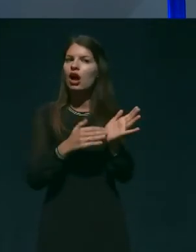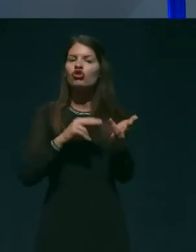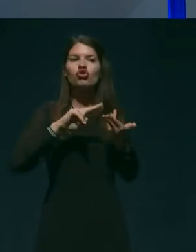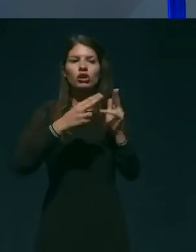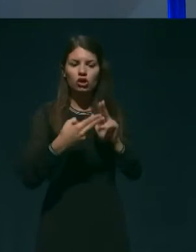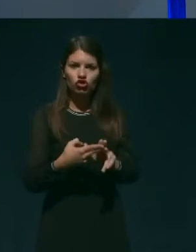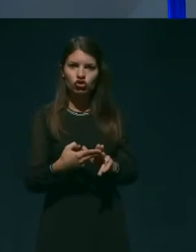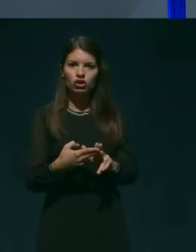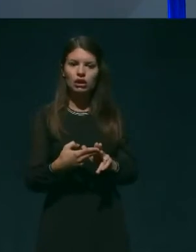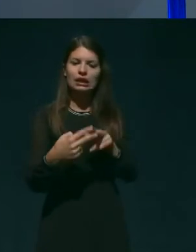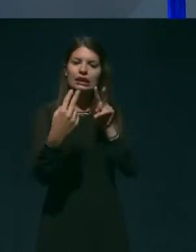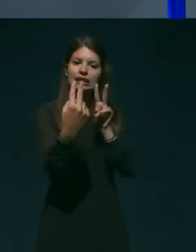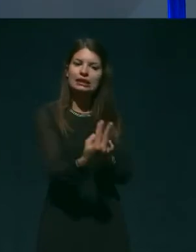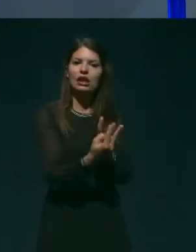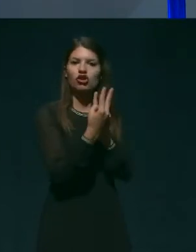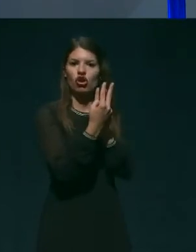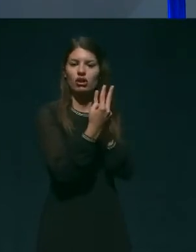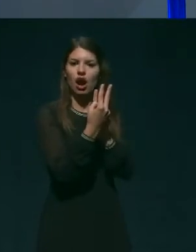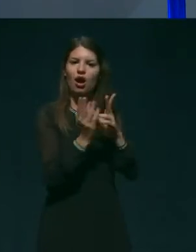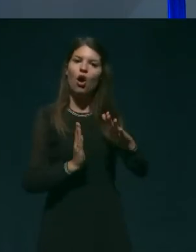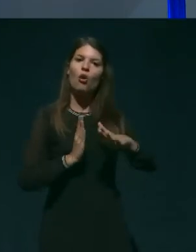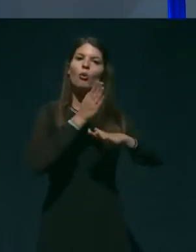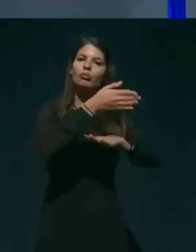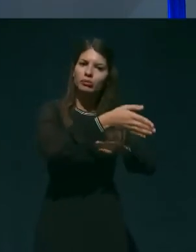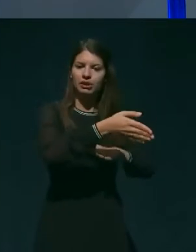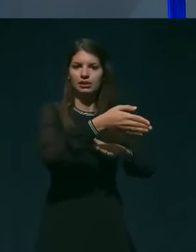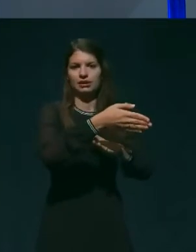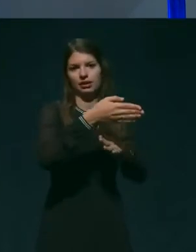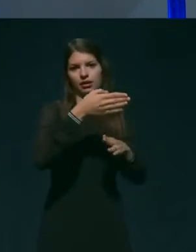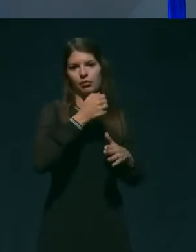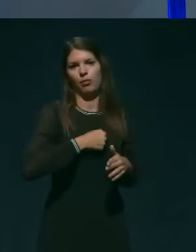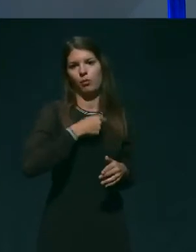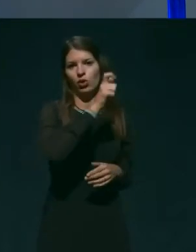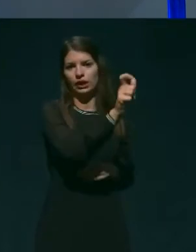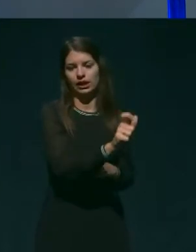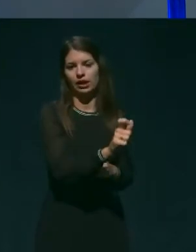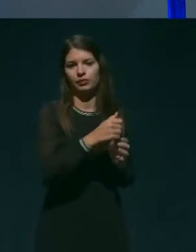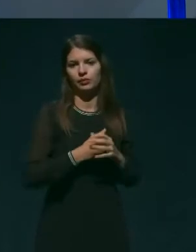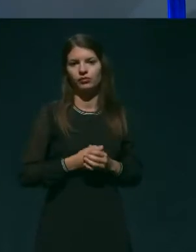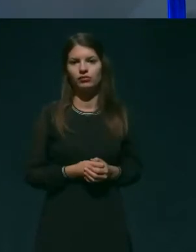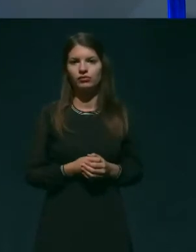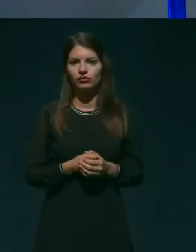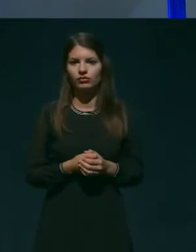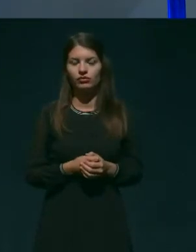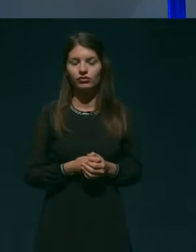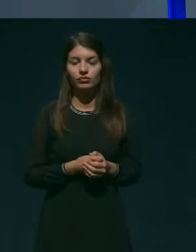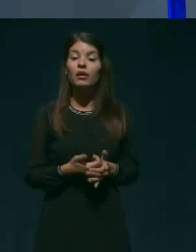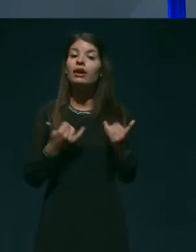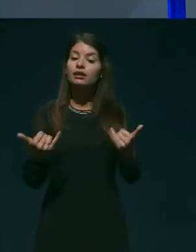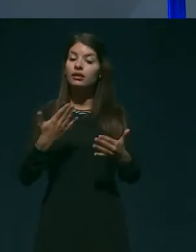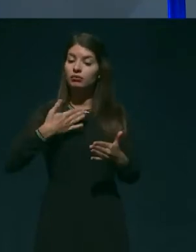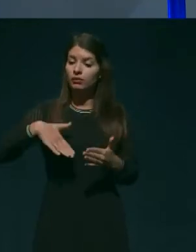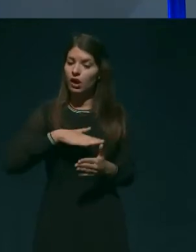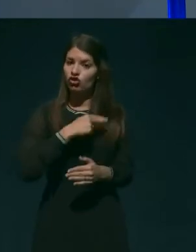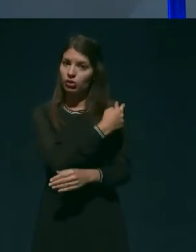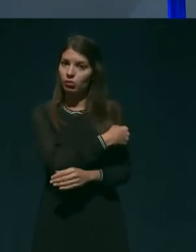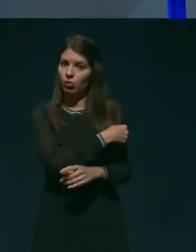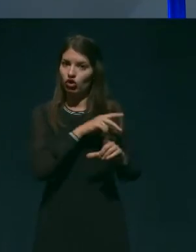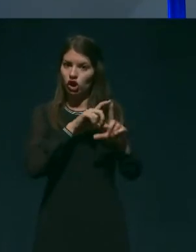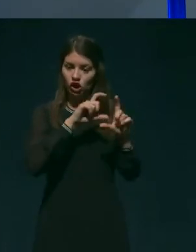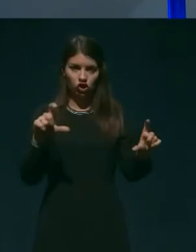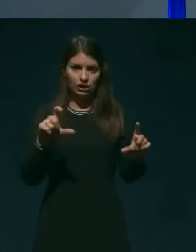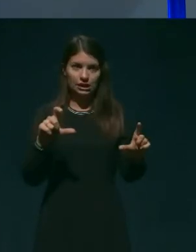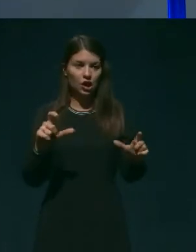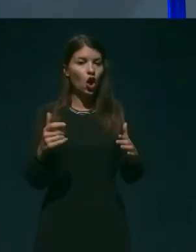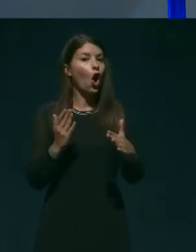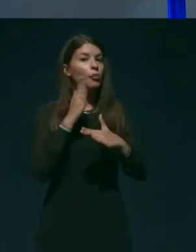svojcev in pacijentov oziroma bovnikov v bovnišnicah? Tenutno v naši bovnišnici obiski še ne